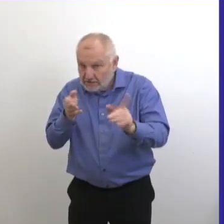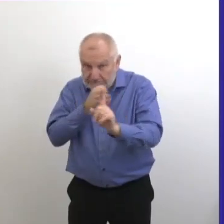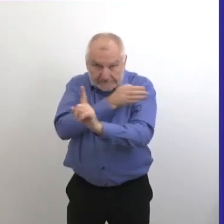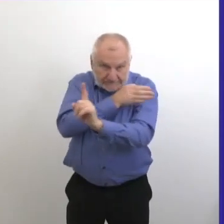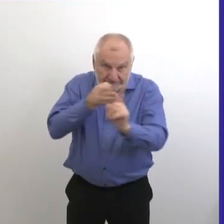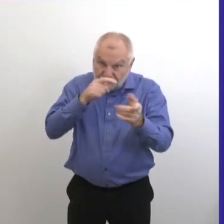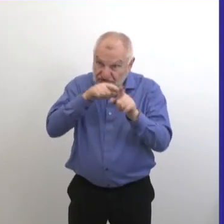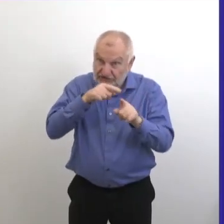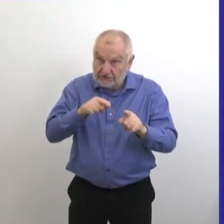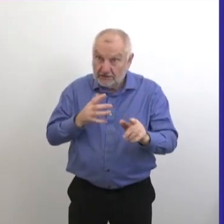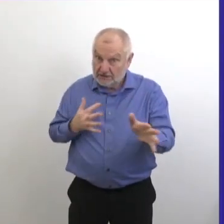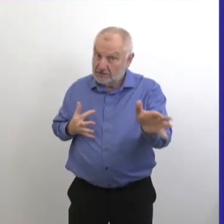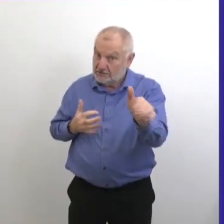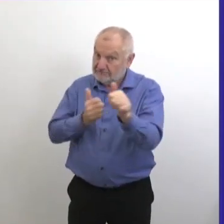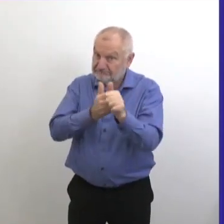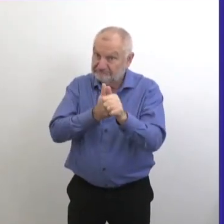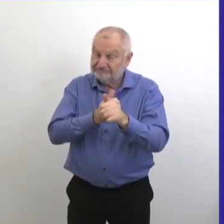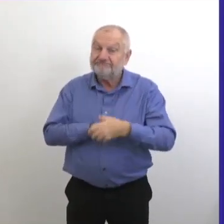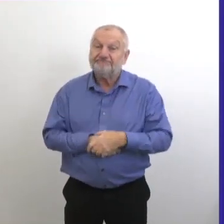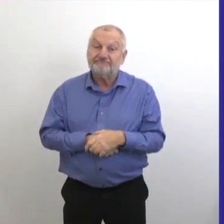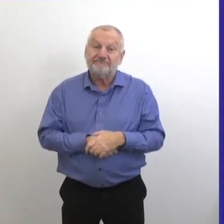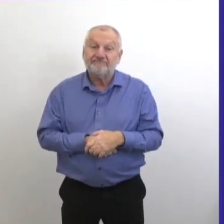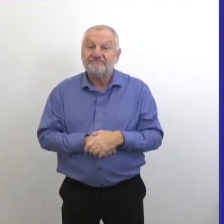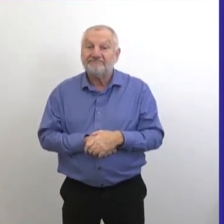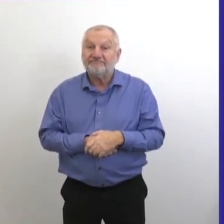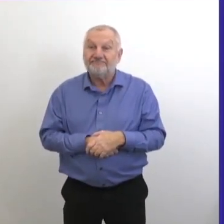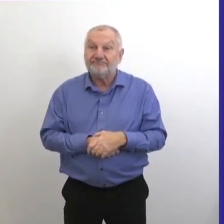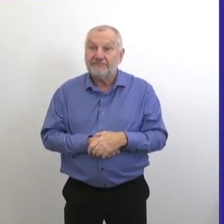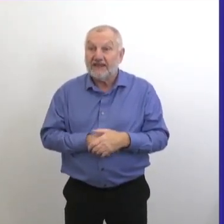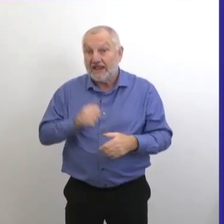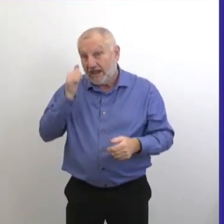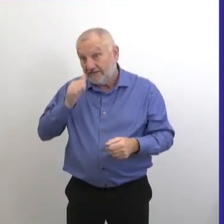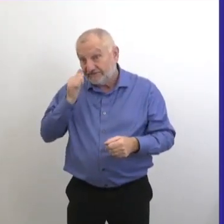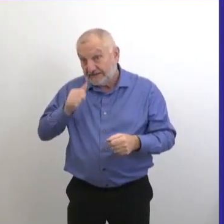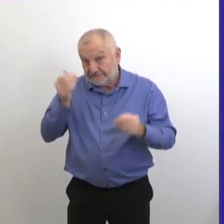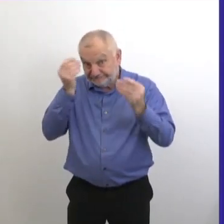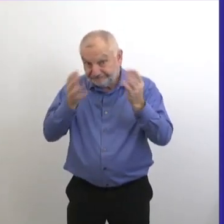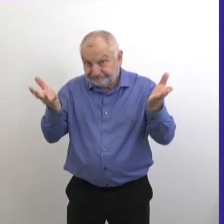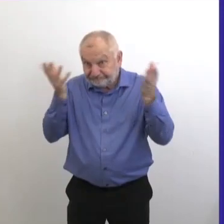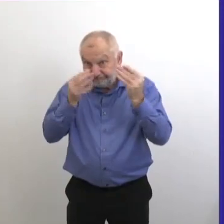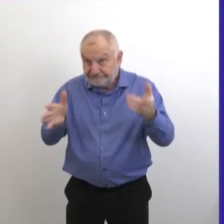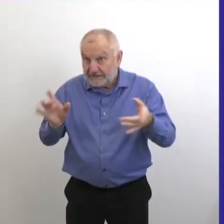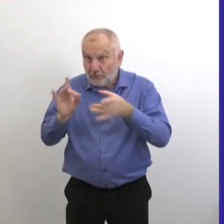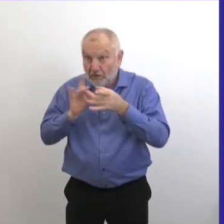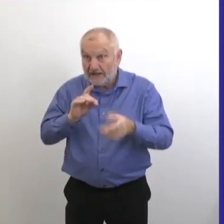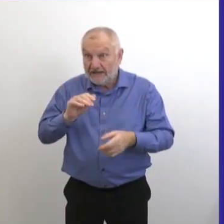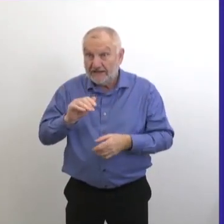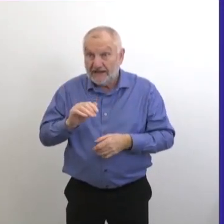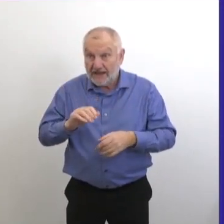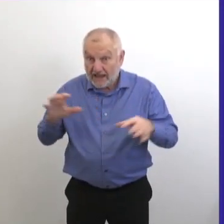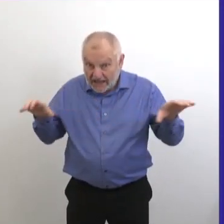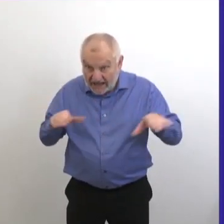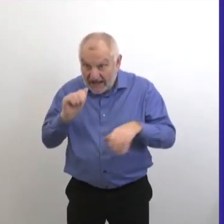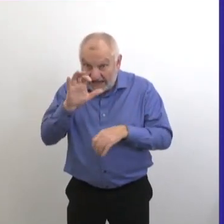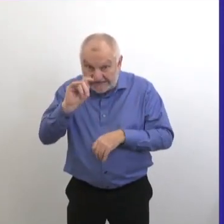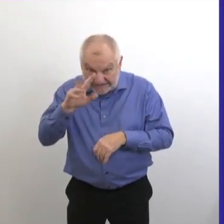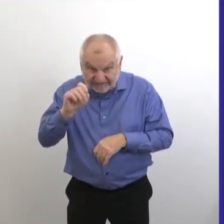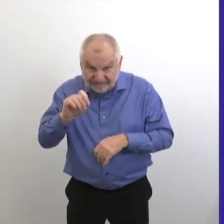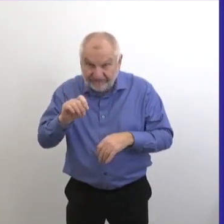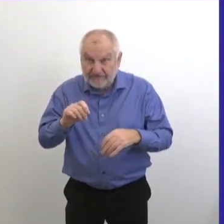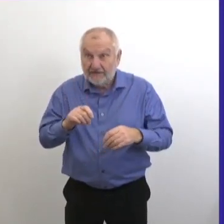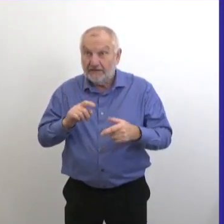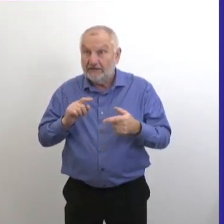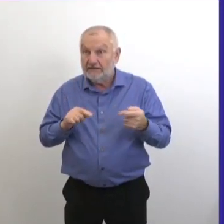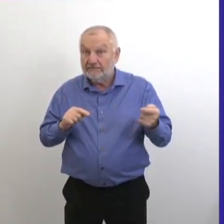certains aérés d'activité. Donc, maintenant, vous allez avoir un rapport sur les cas actifs. Ça reflète